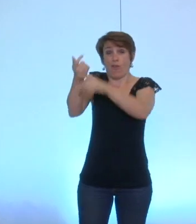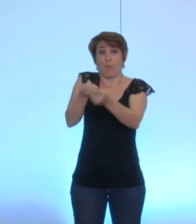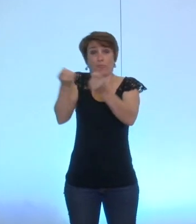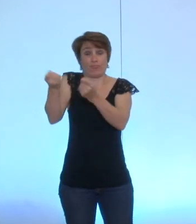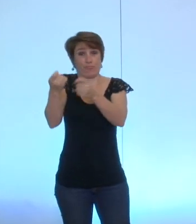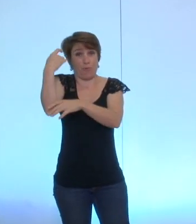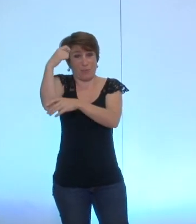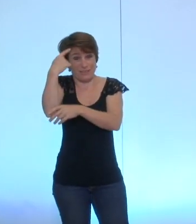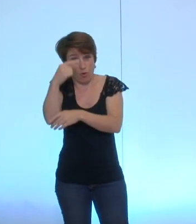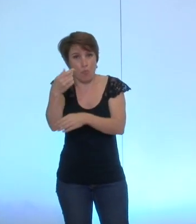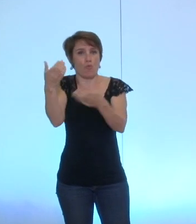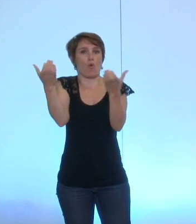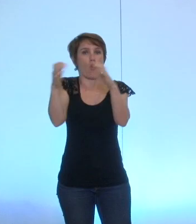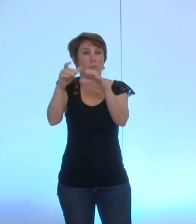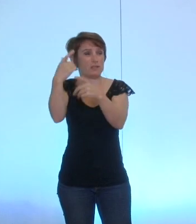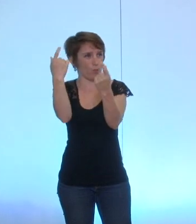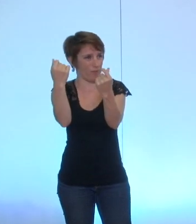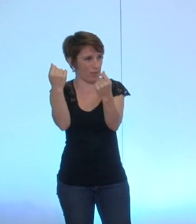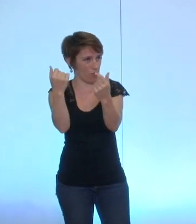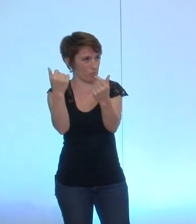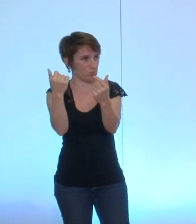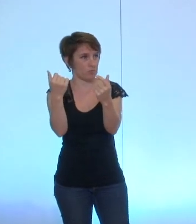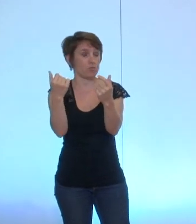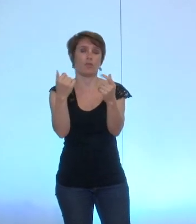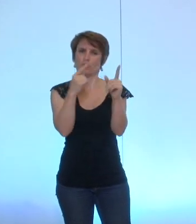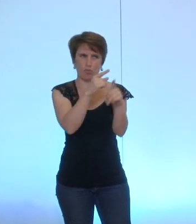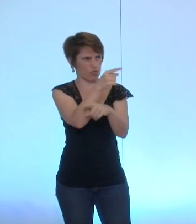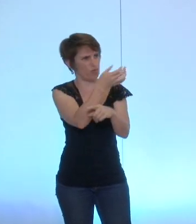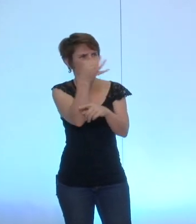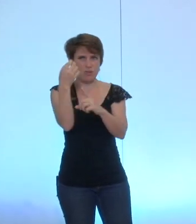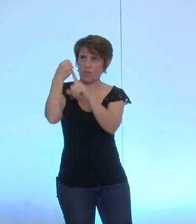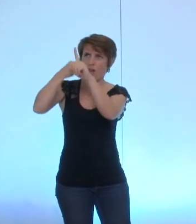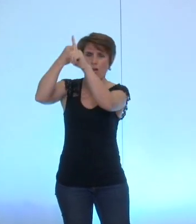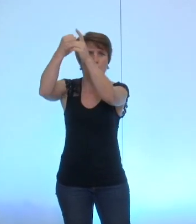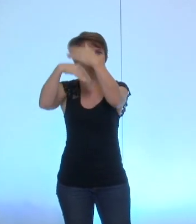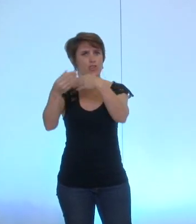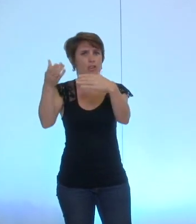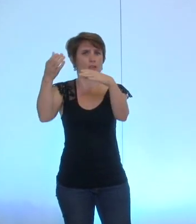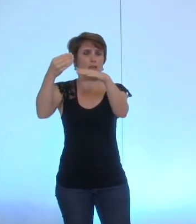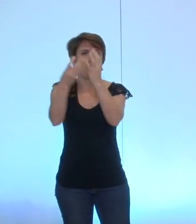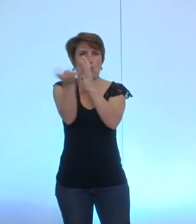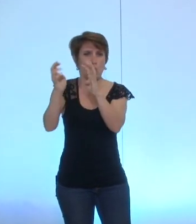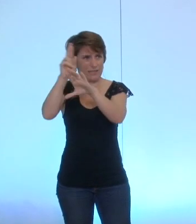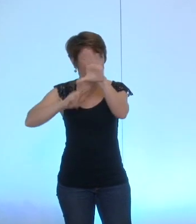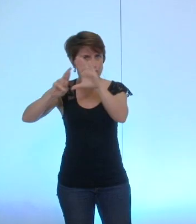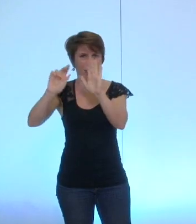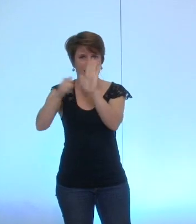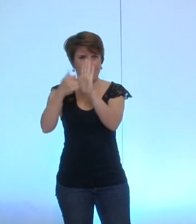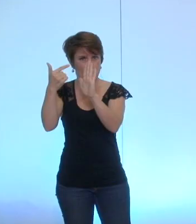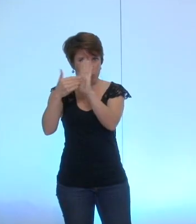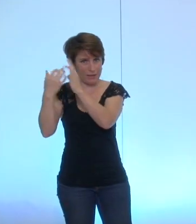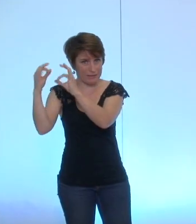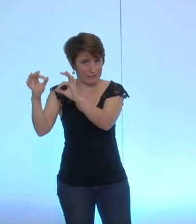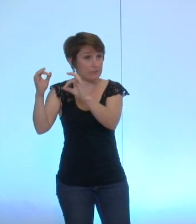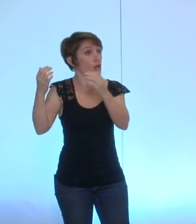c'est effectivement ce que vous aviez défendu au conseil régional en 2010 et donc cette